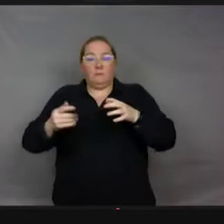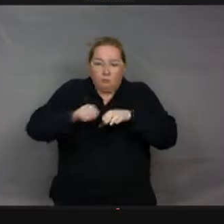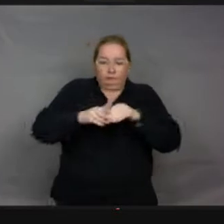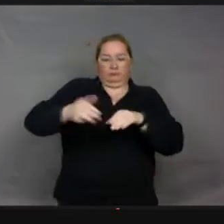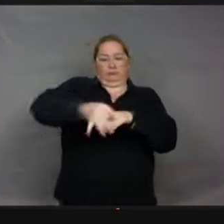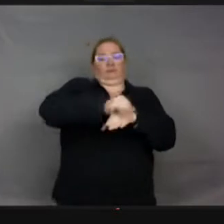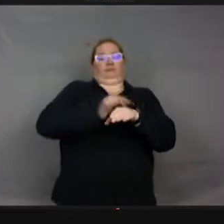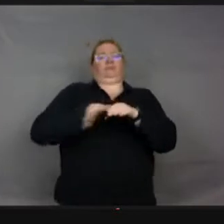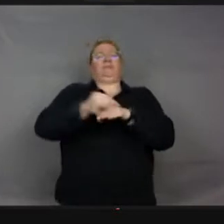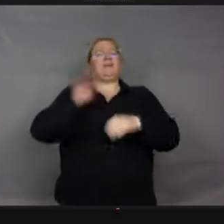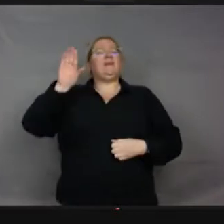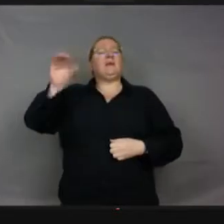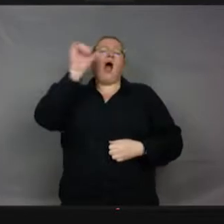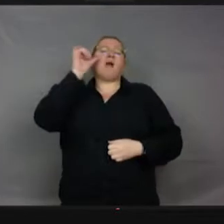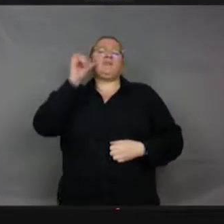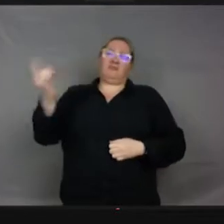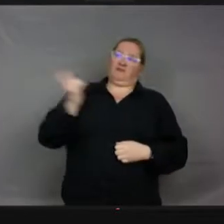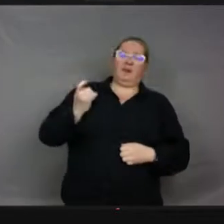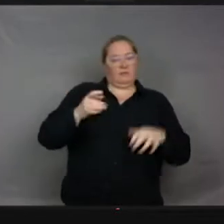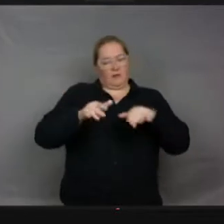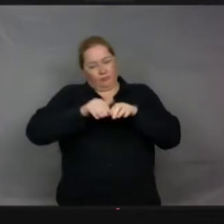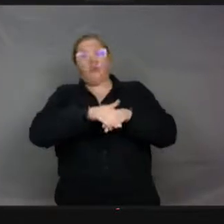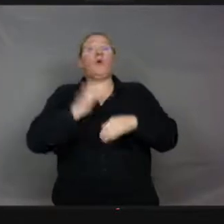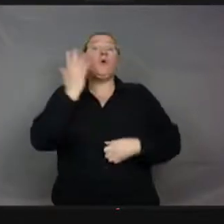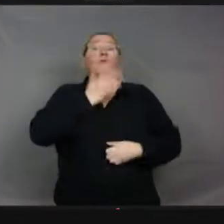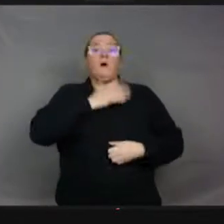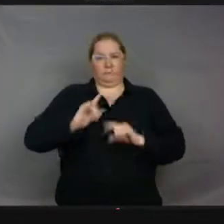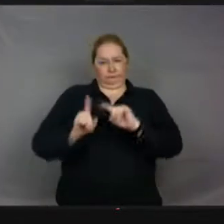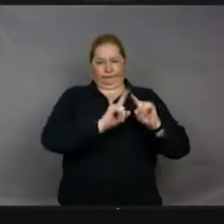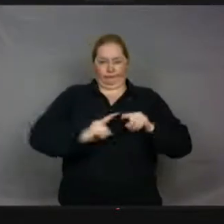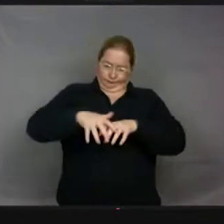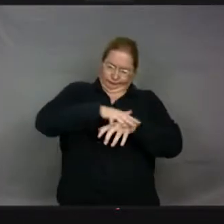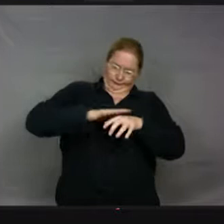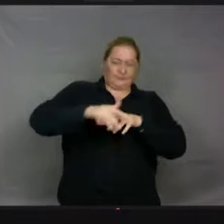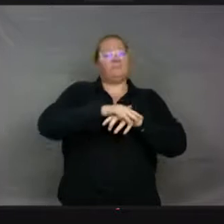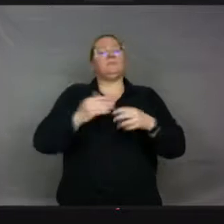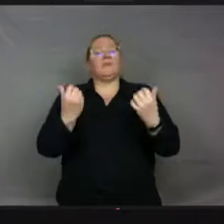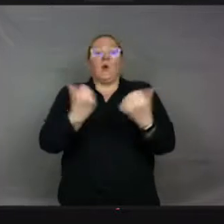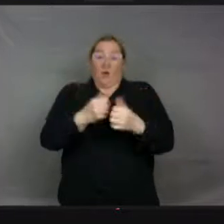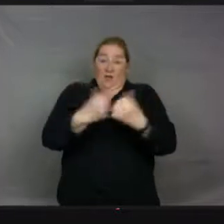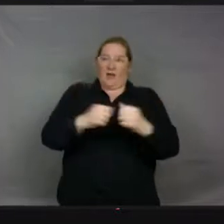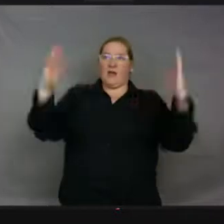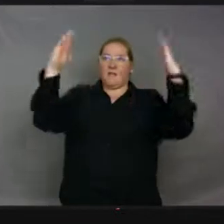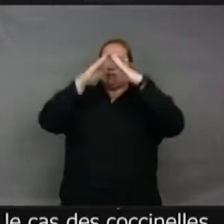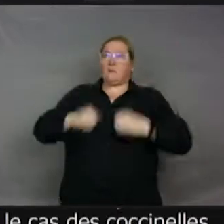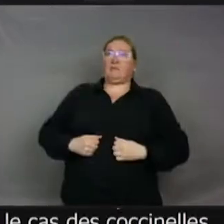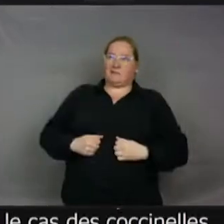ou asiatiques. Je préfère les appeler des coccinelles arlequins et donc ils vont s'abriter. Notre maison souvent ressemble à une espèce de grotte où